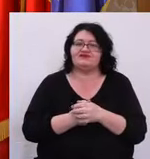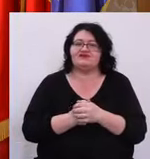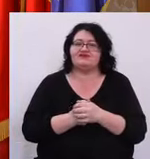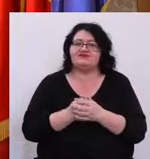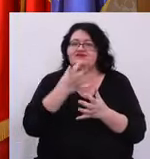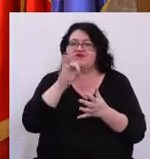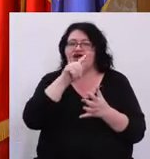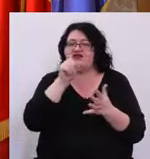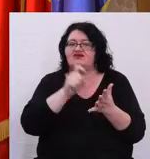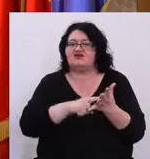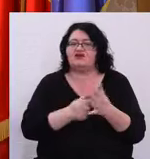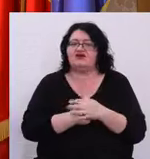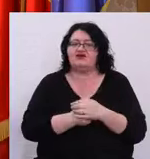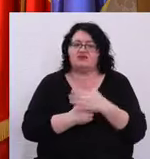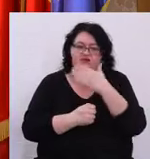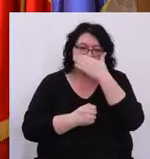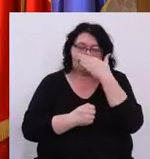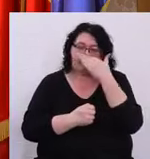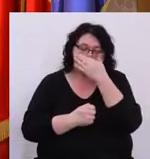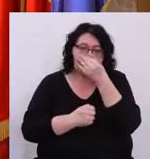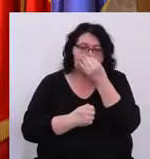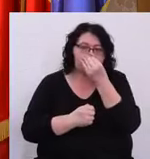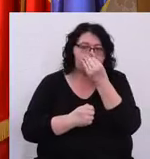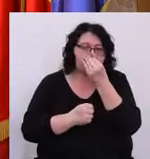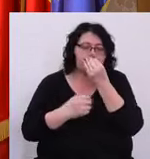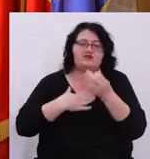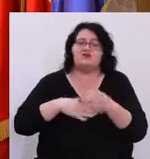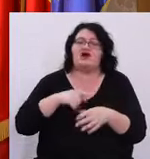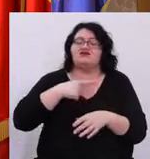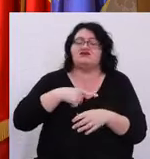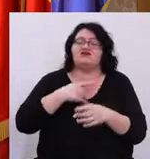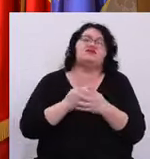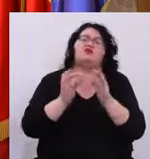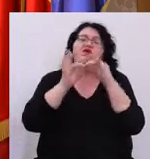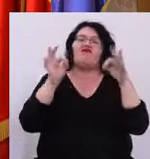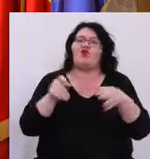Alte întrebări? Mai am aici